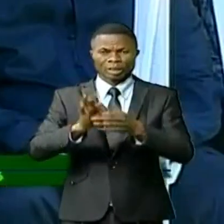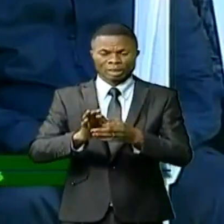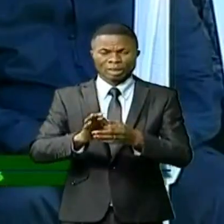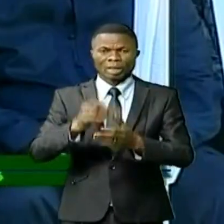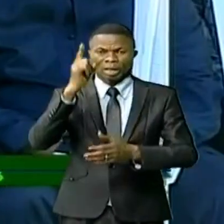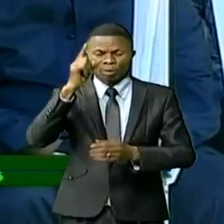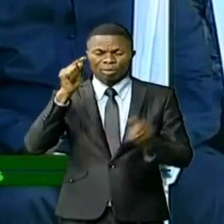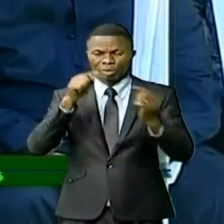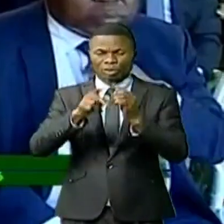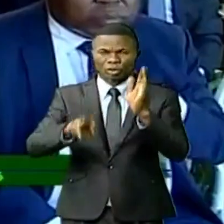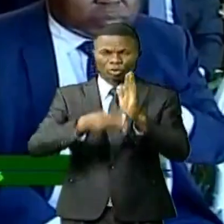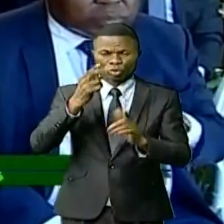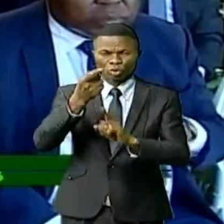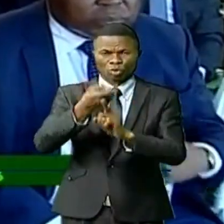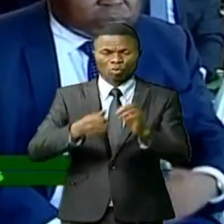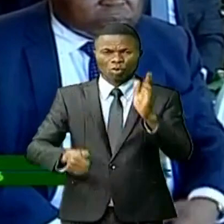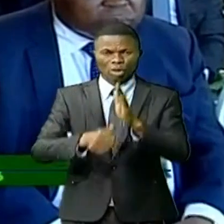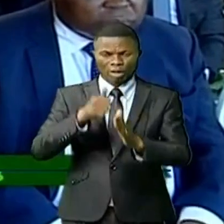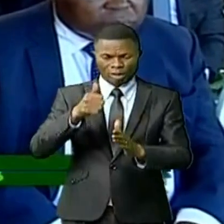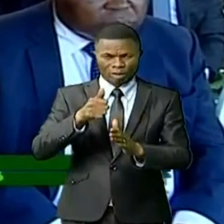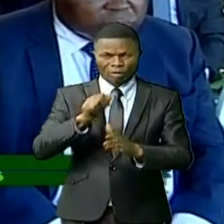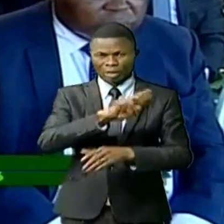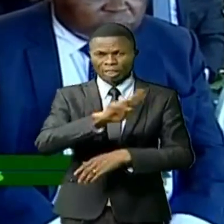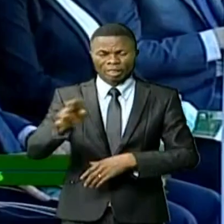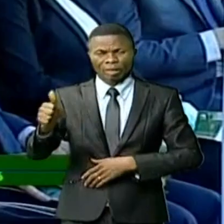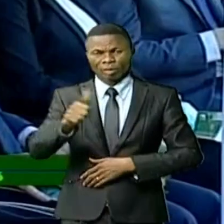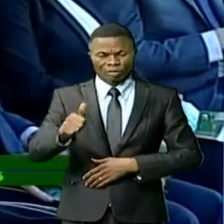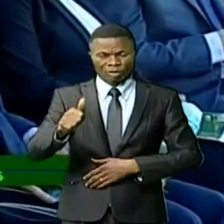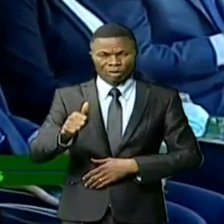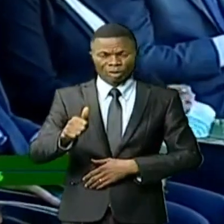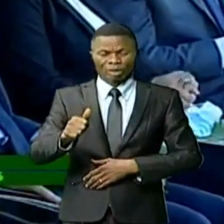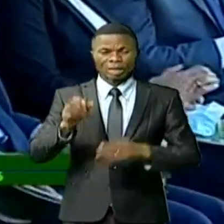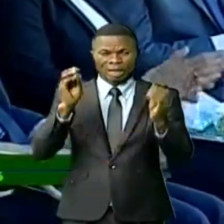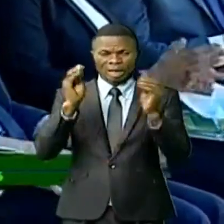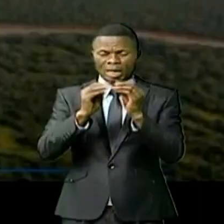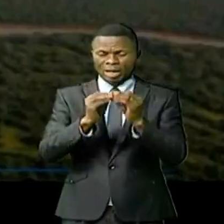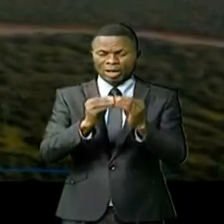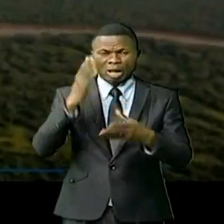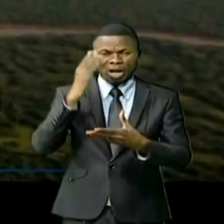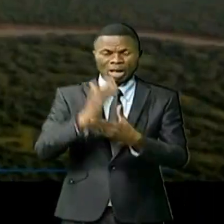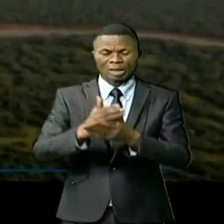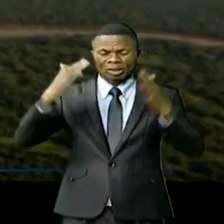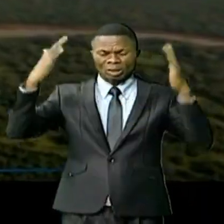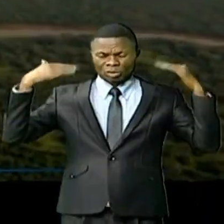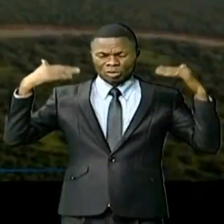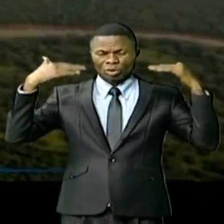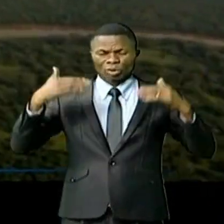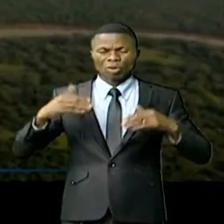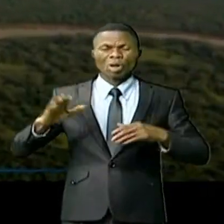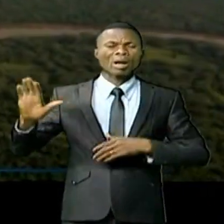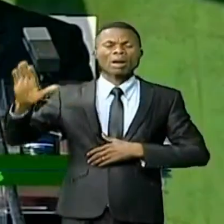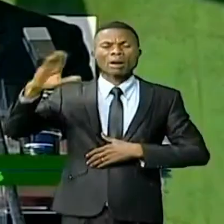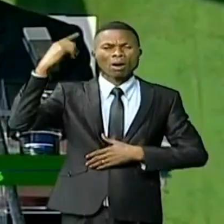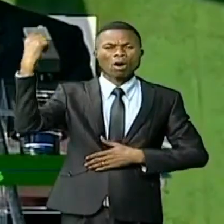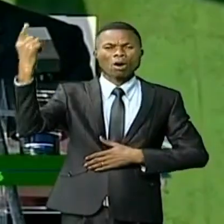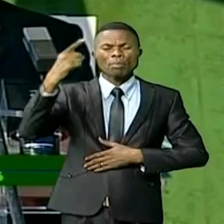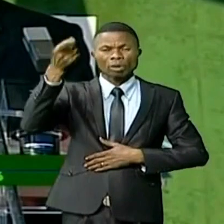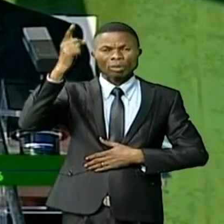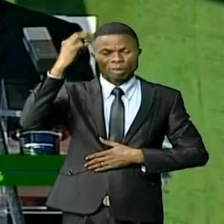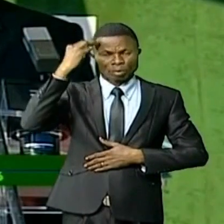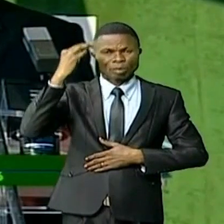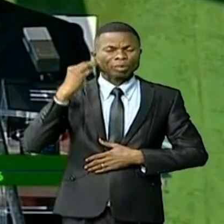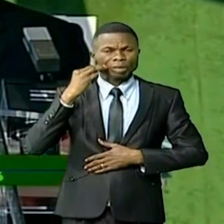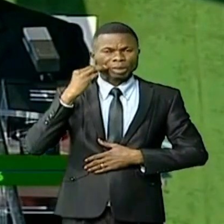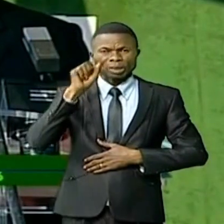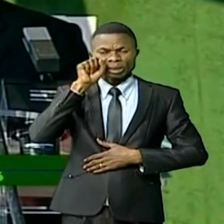novembre 2021. En prélude de ces grands rendez-vous qui visent la lutte contre le réchauffement climatique, le premier ministre et chef du gouvernement